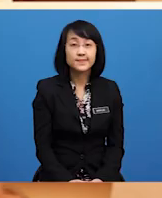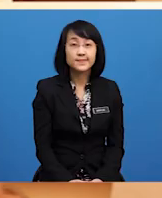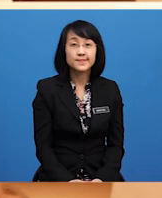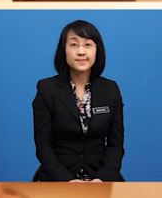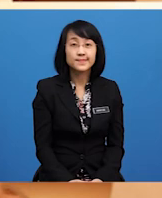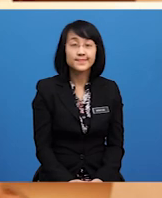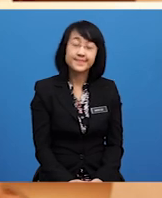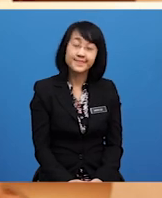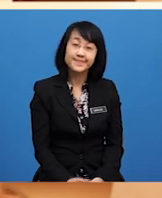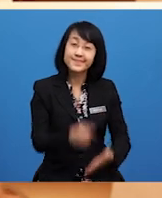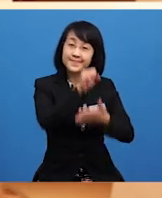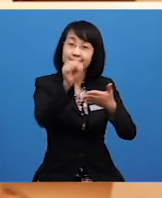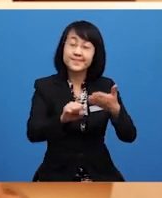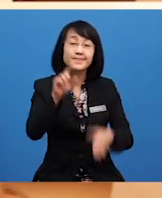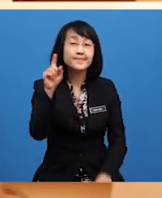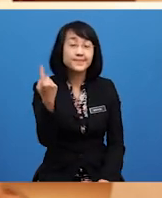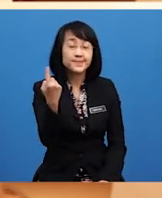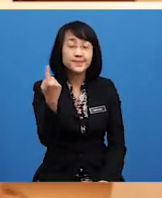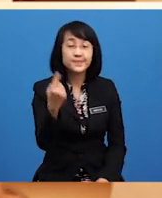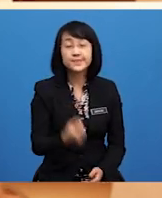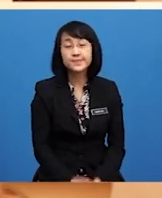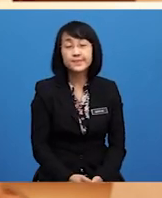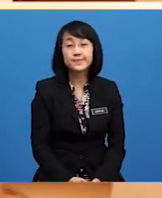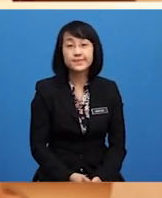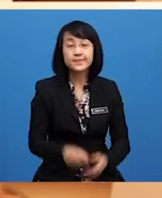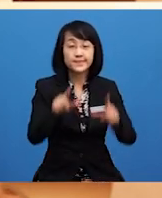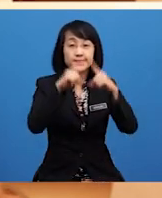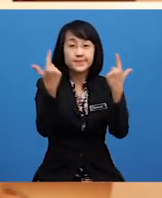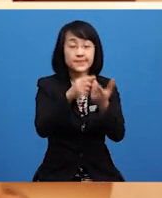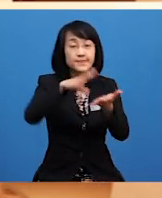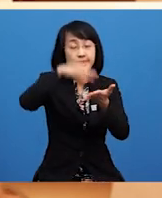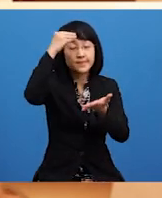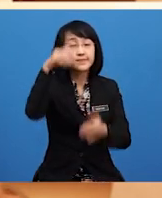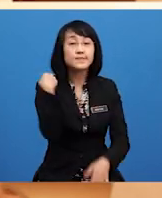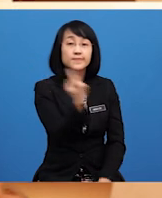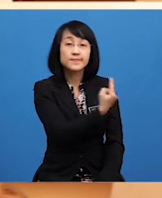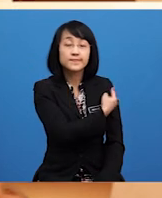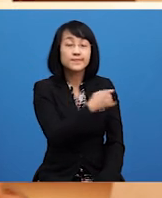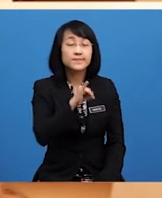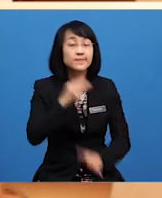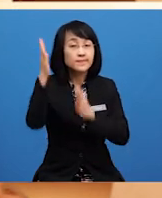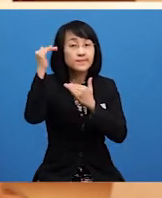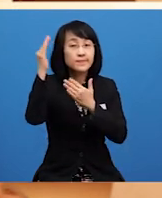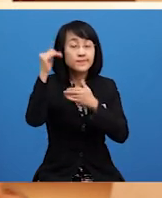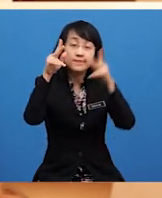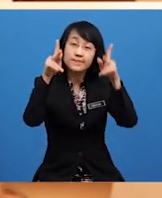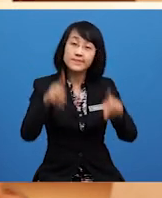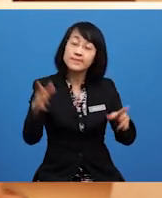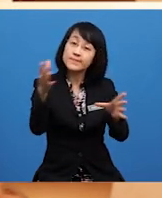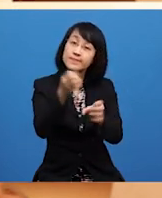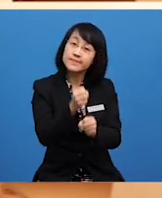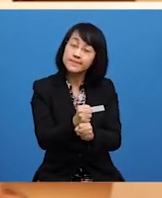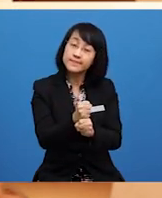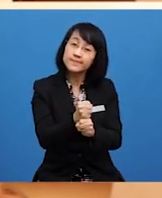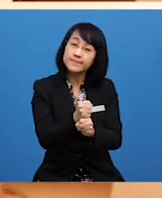Sekian sahaja Sesi Pembelajaran Kita Saya Harap Agar Pelajar Mendapat